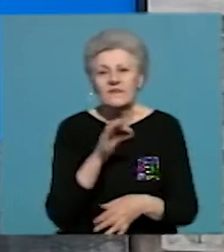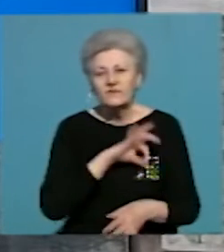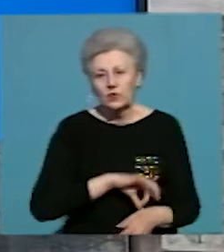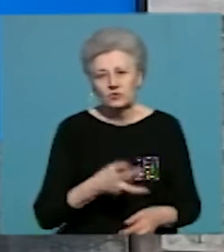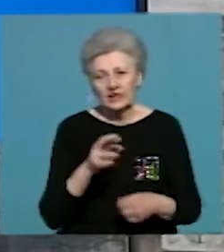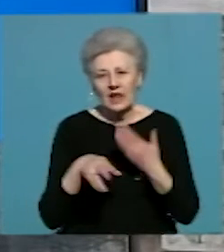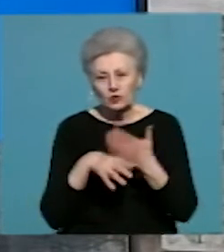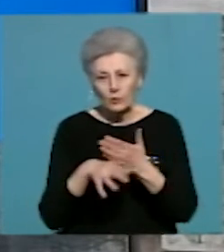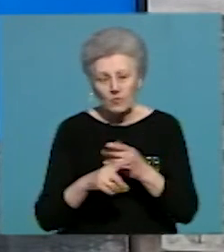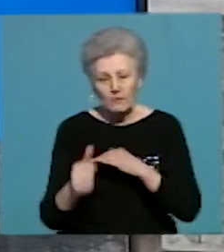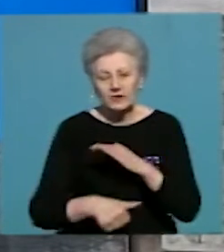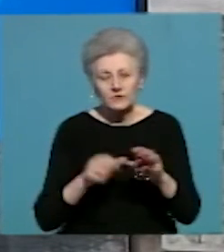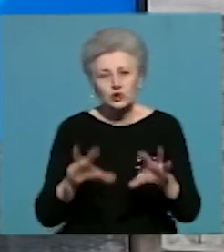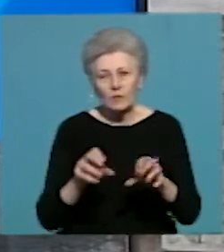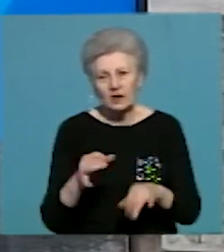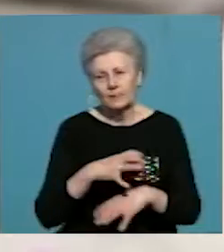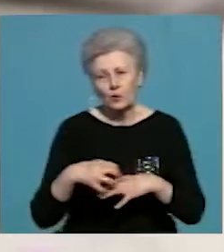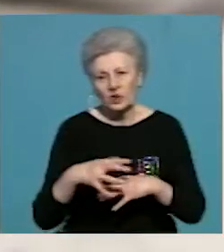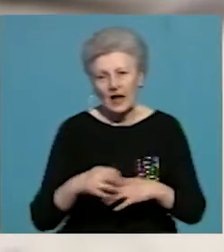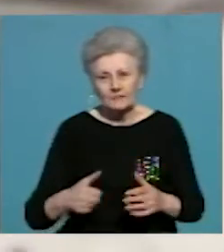допомоги безпритульним собакам та котам.